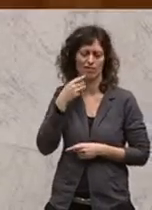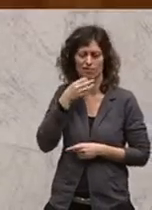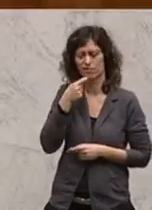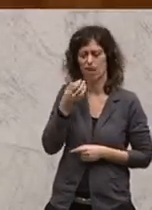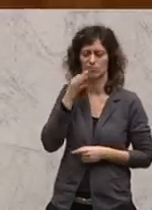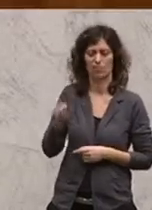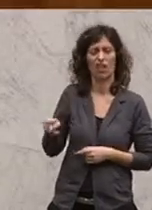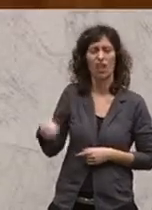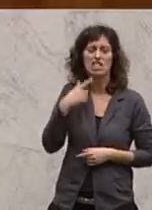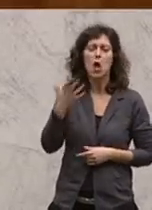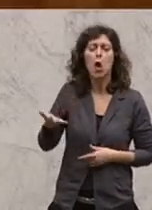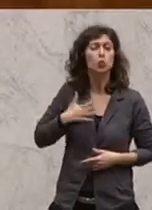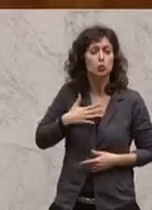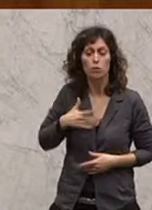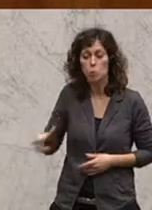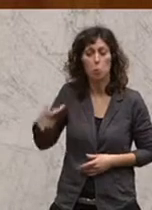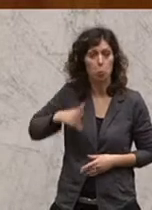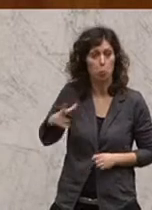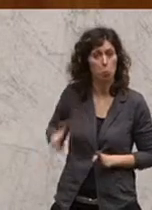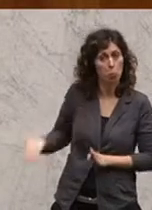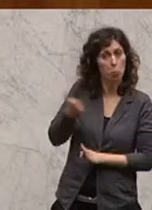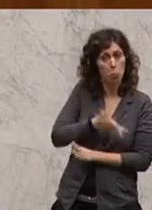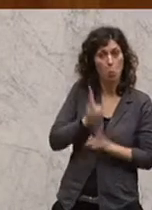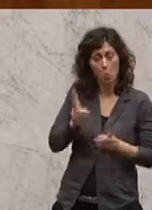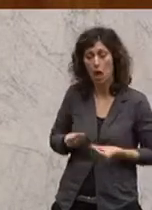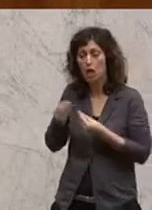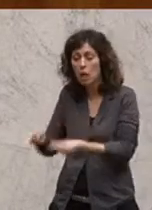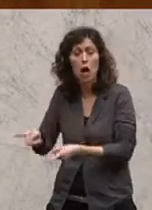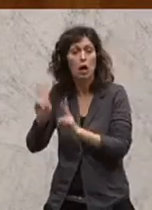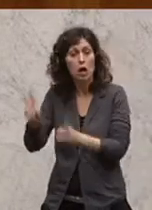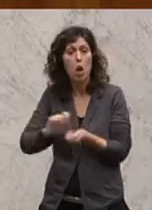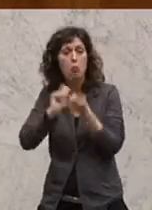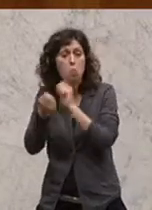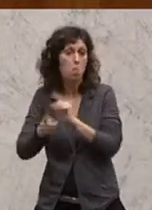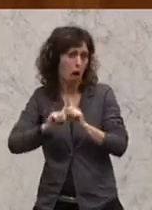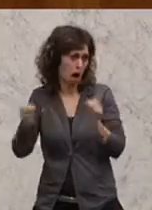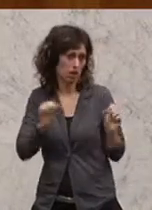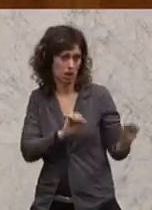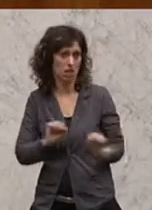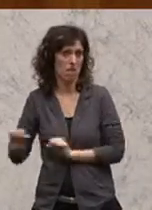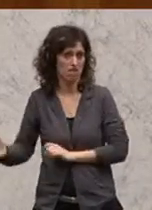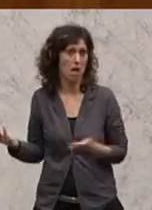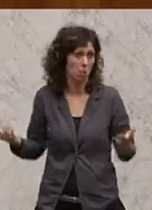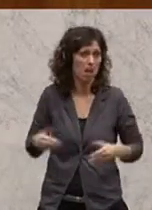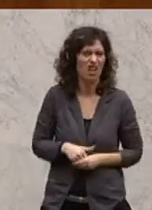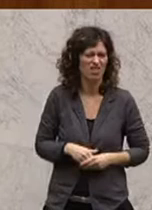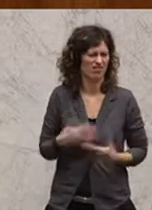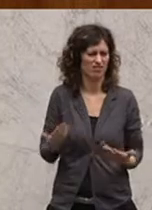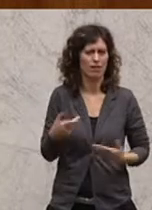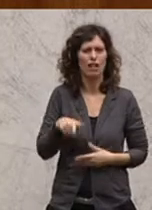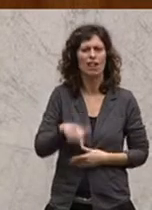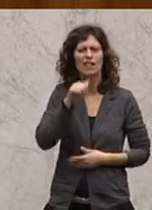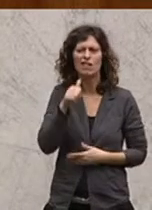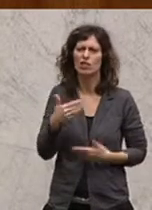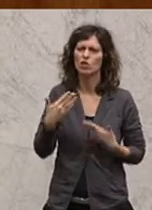sagt, ihnen wird ja rechtzeitig die Möglichkeit gegeben, auf ein anderes Gewerbe umzusteigen. Das ist jedenfalls nicht die Art von